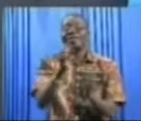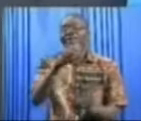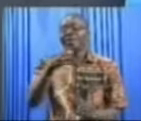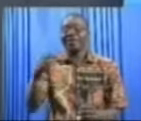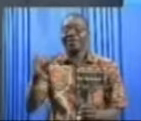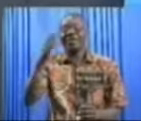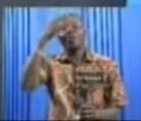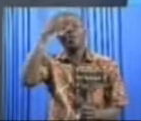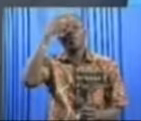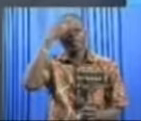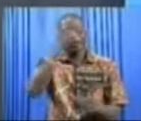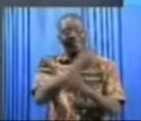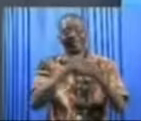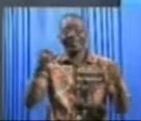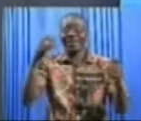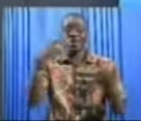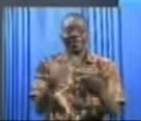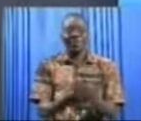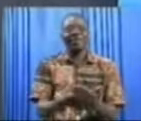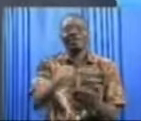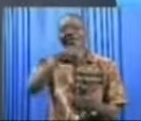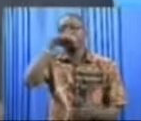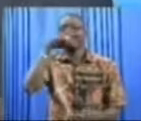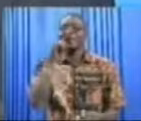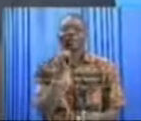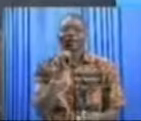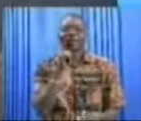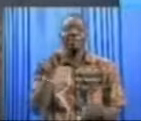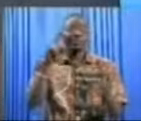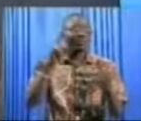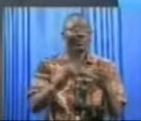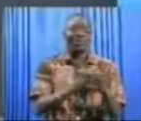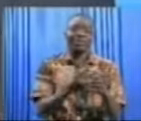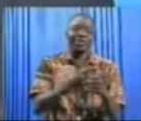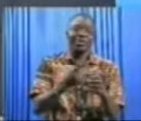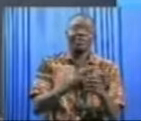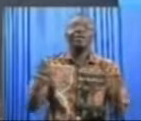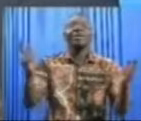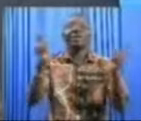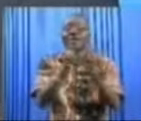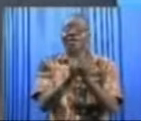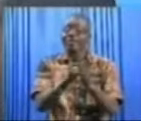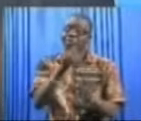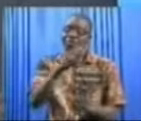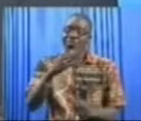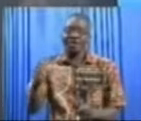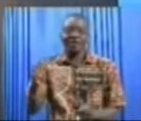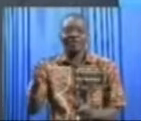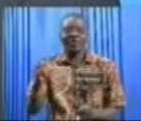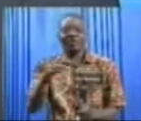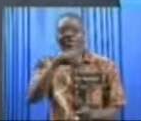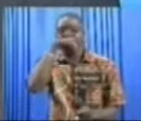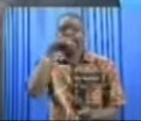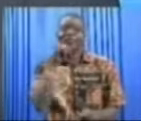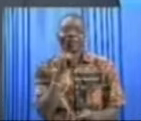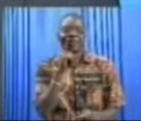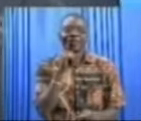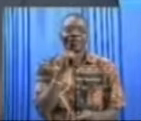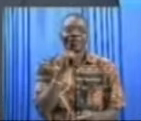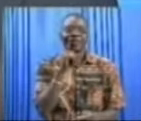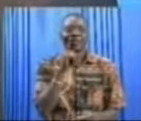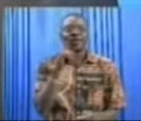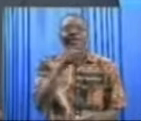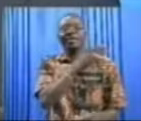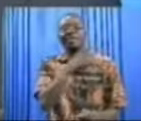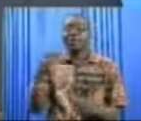connaît très bien cette équipe gabonaise. D'abord, il dire qu'il y eu un premier round entre le Gabon et le Burkina Gabon,